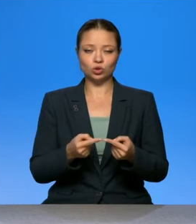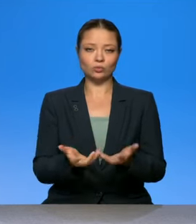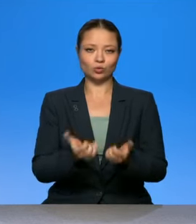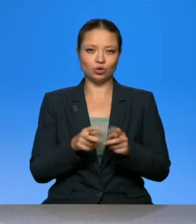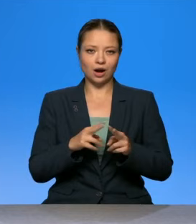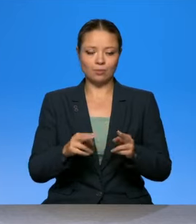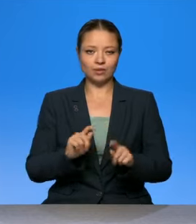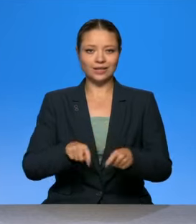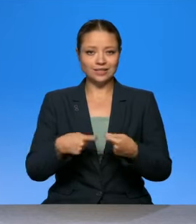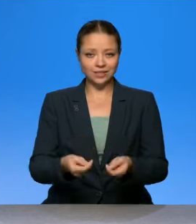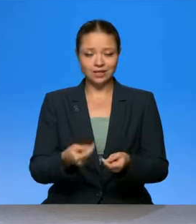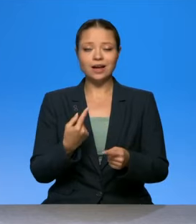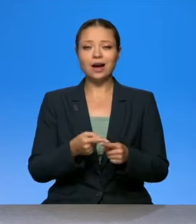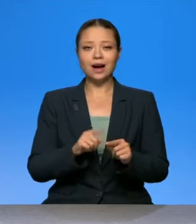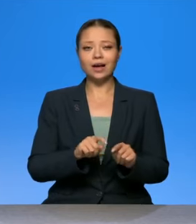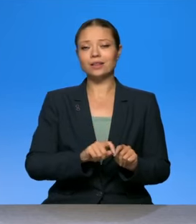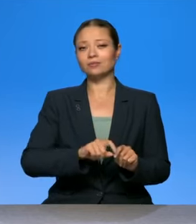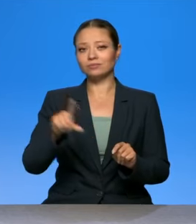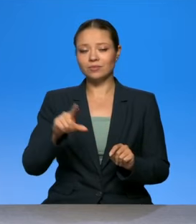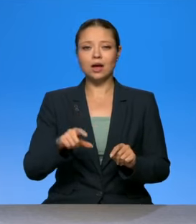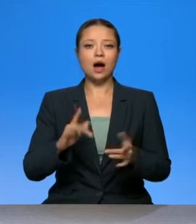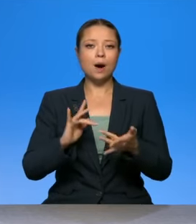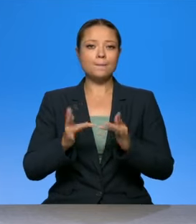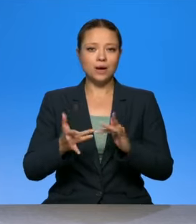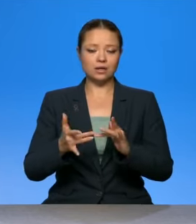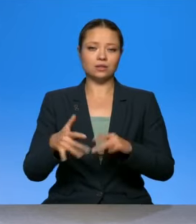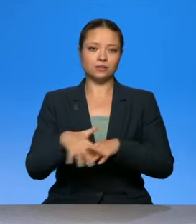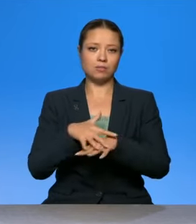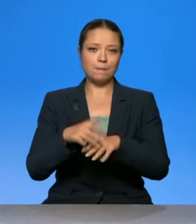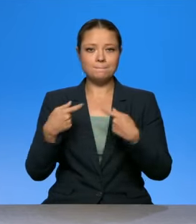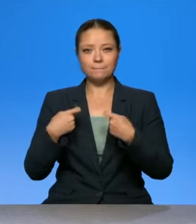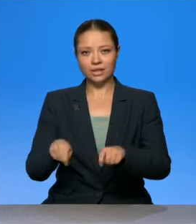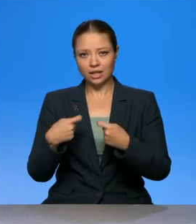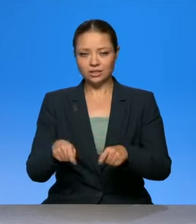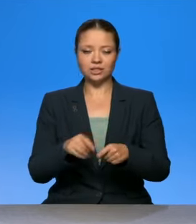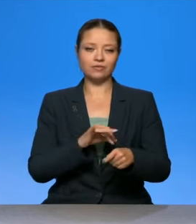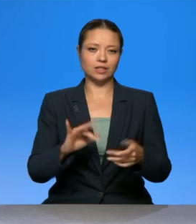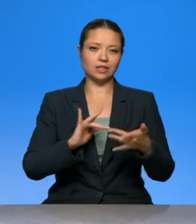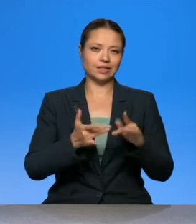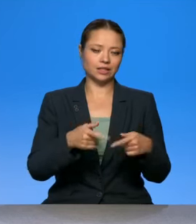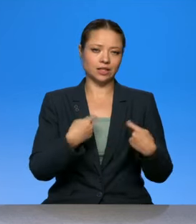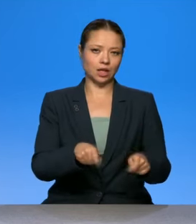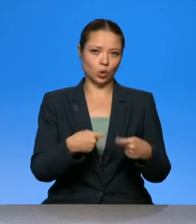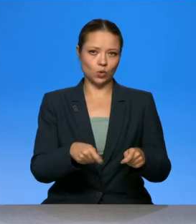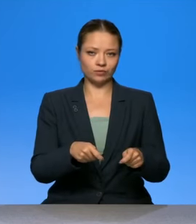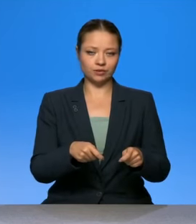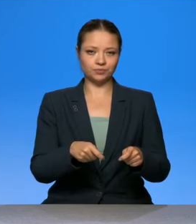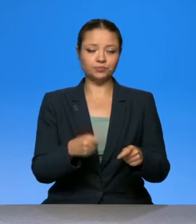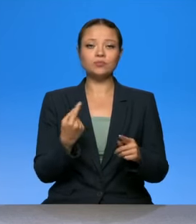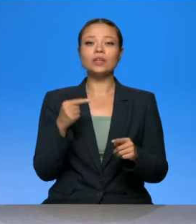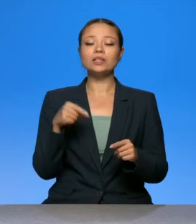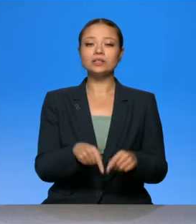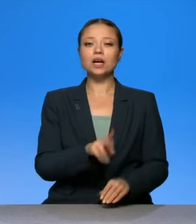это скачок в развитии маркетплейсов и интернет-торговли. Вот здесь действительно те, кто